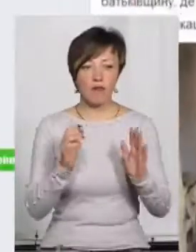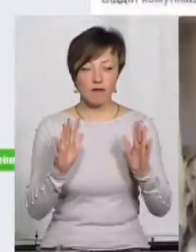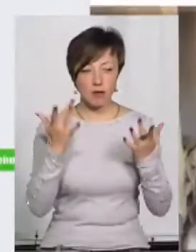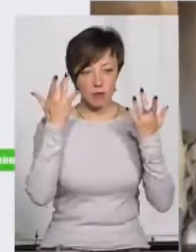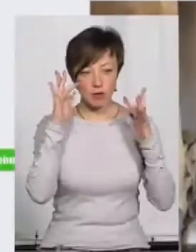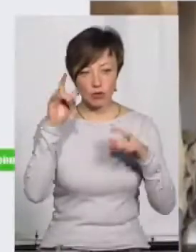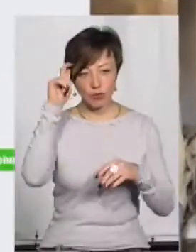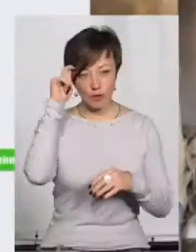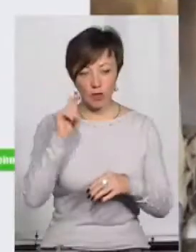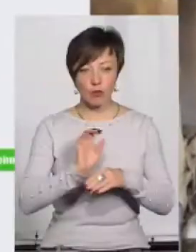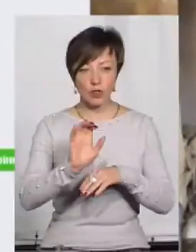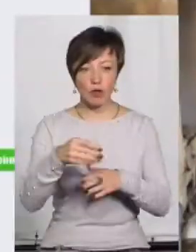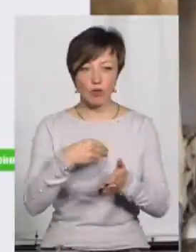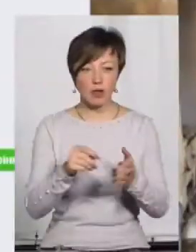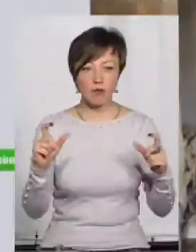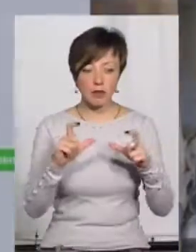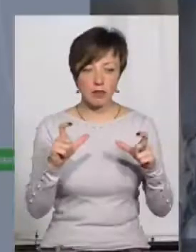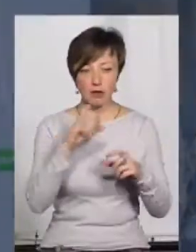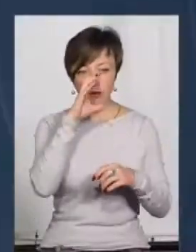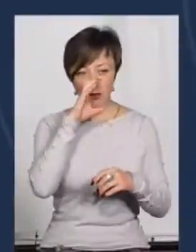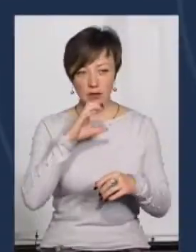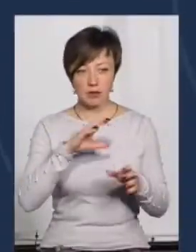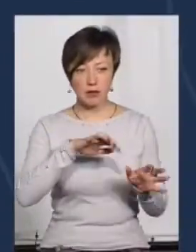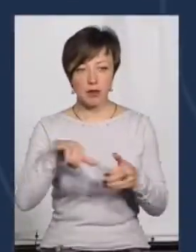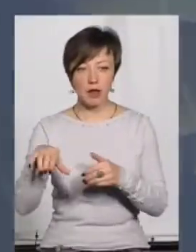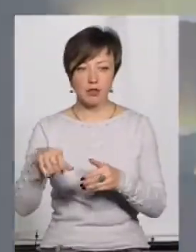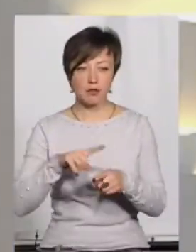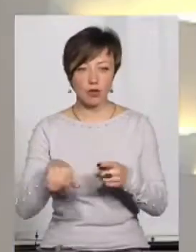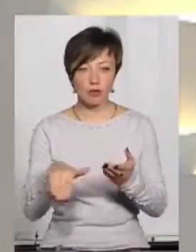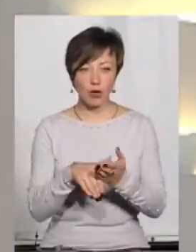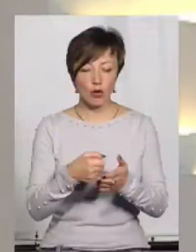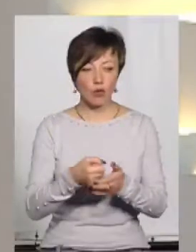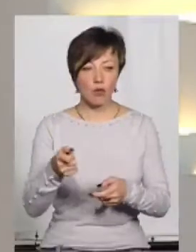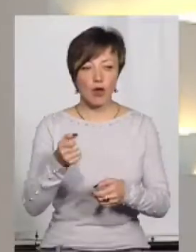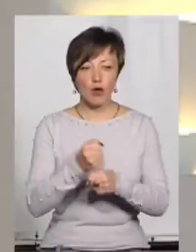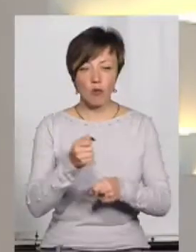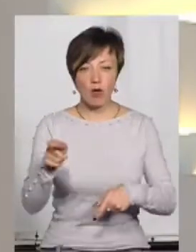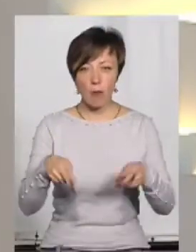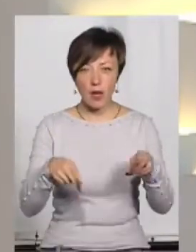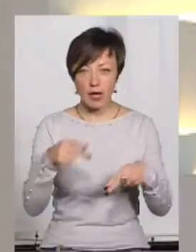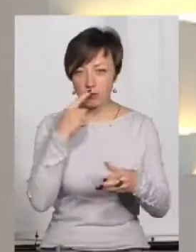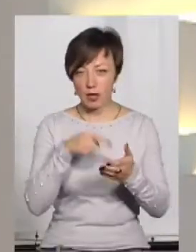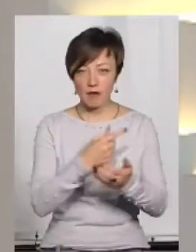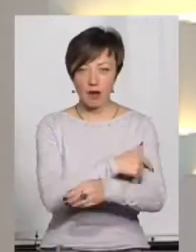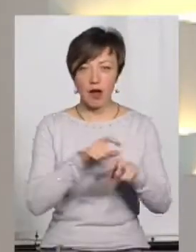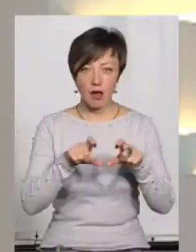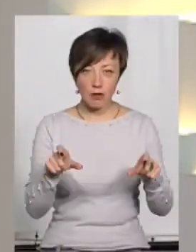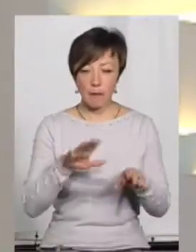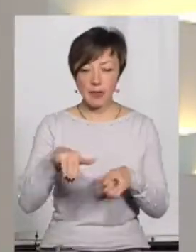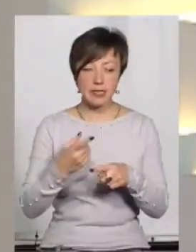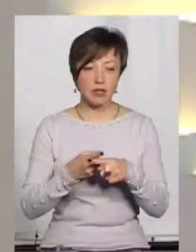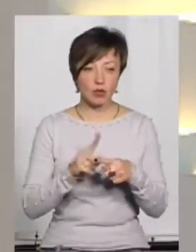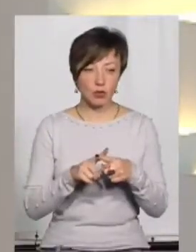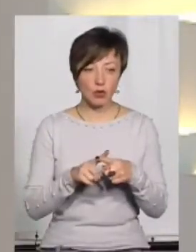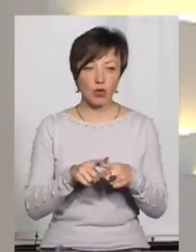Чоловіка послали купити щось у магазині, по дорозі йому стає зле, забирає швидка, йому роблять операцію, потрапляє в лікарню, ну, відповідно, після того вже